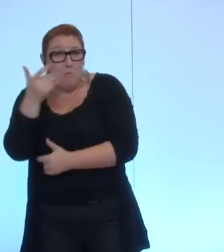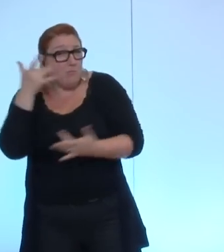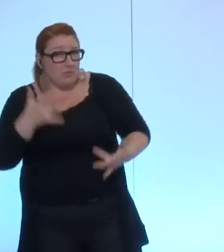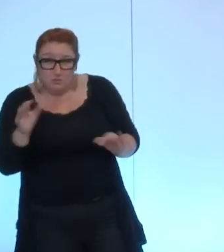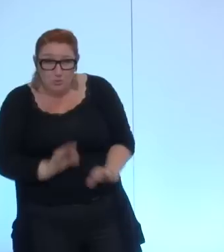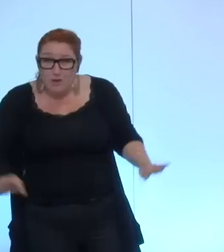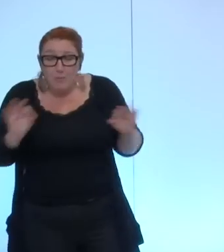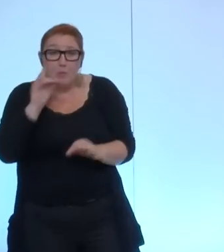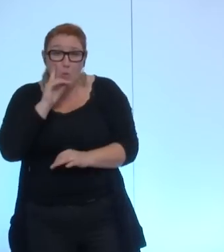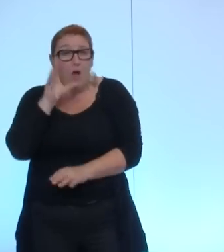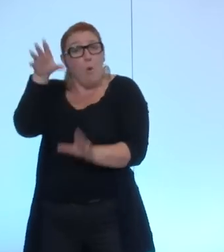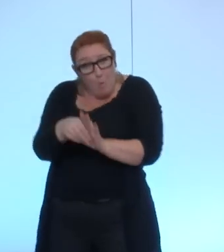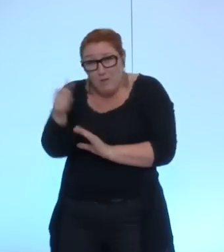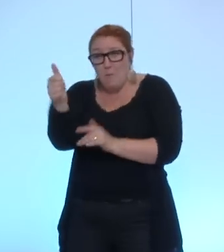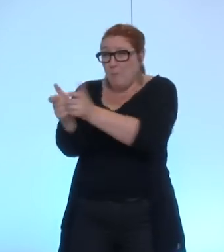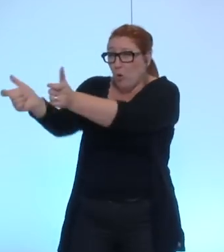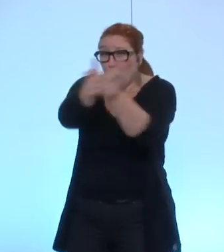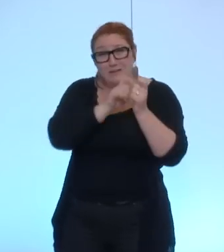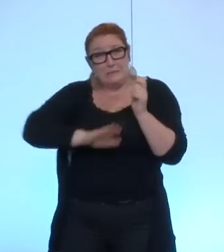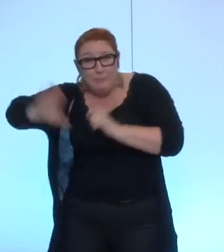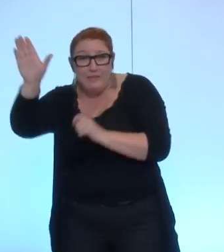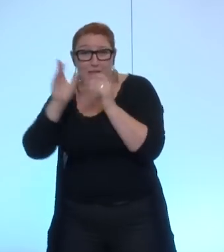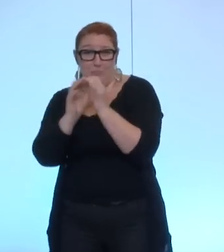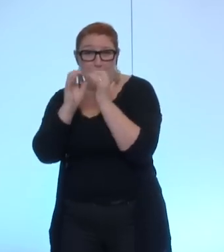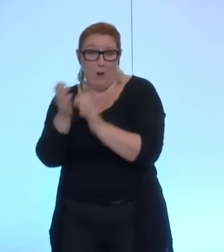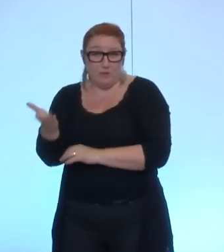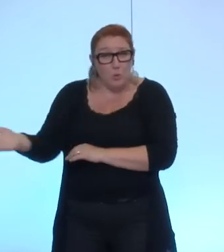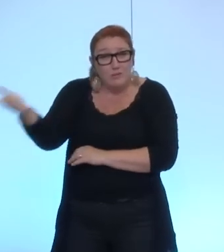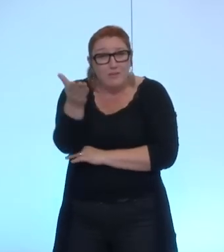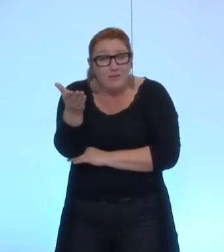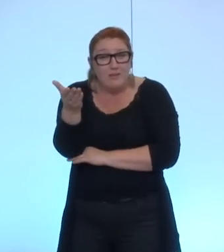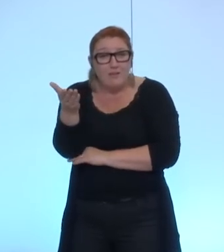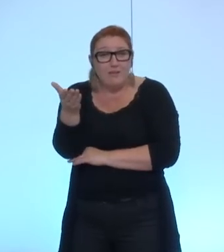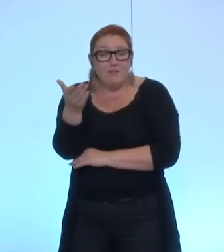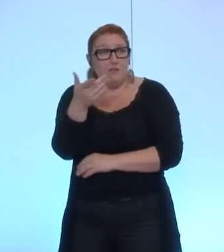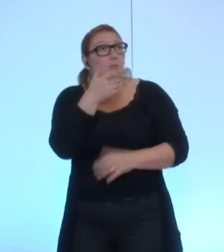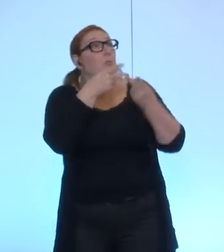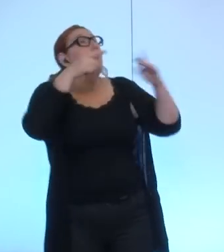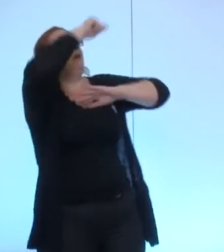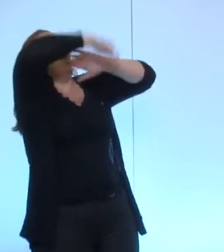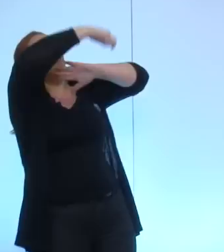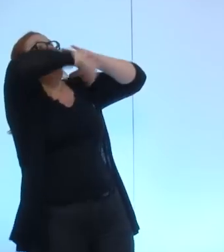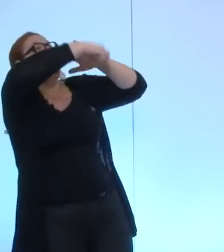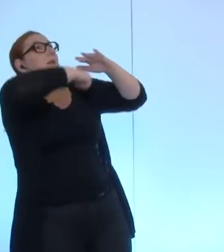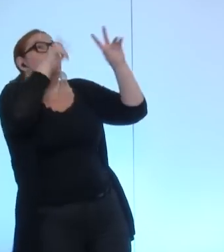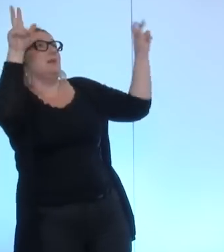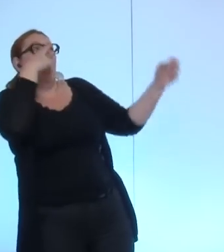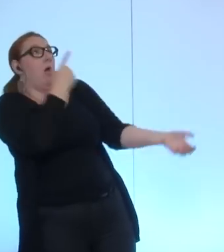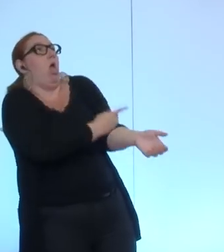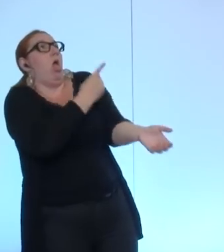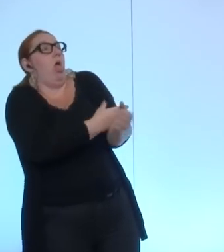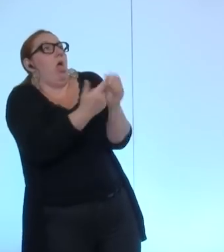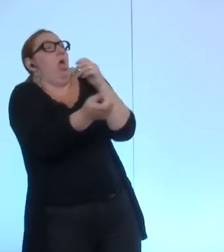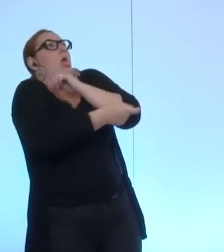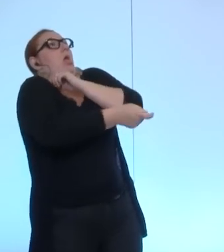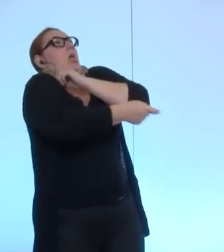parce que même les acteurs de la microélectronique certains vivent les aides publiques majeures qui leur ont été accordées comme une sorte de drogue dont ils avaient